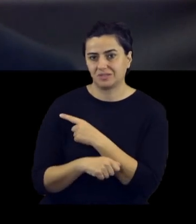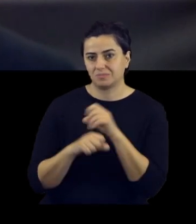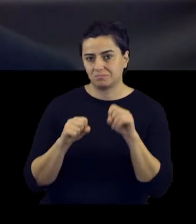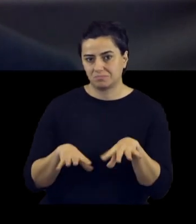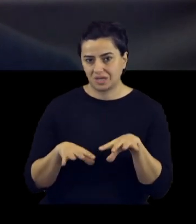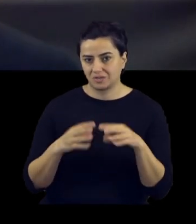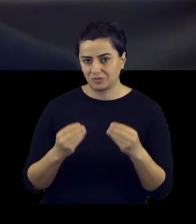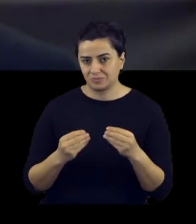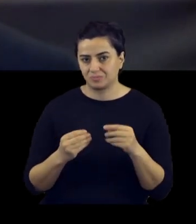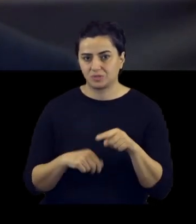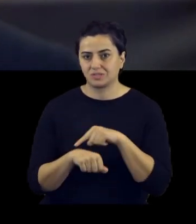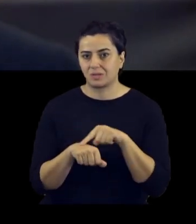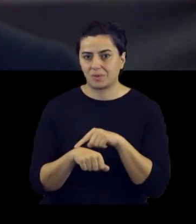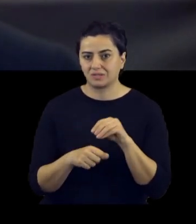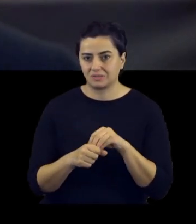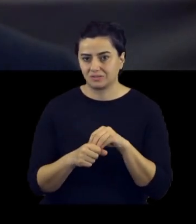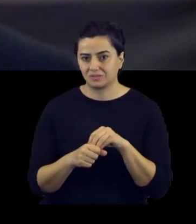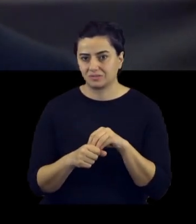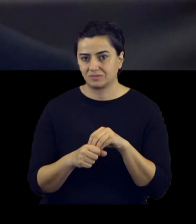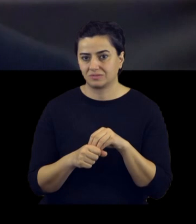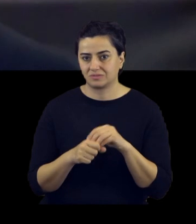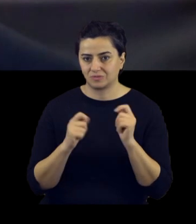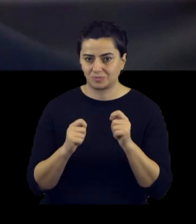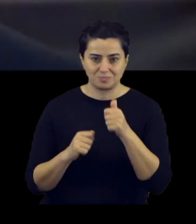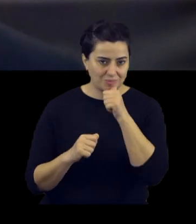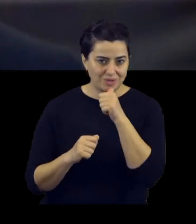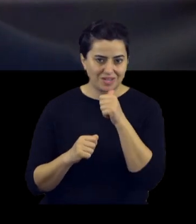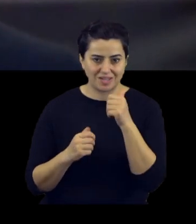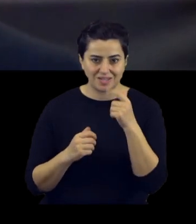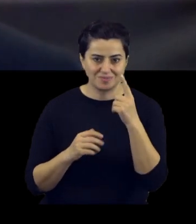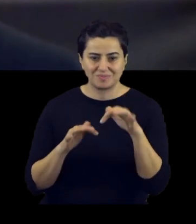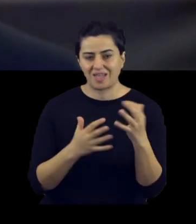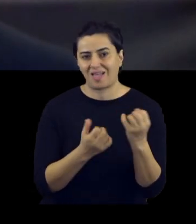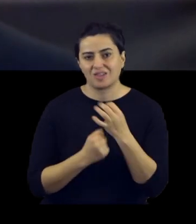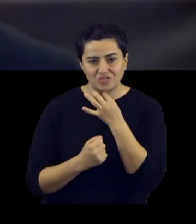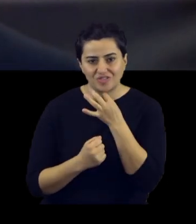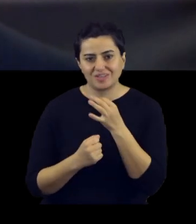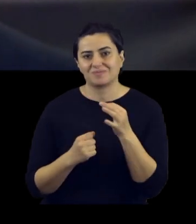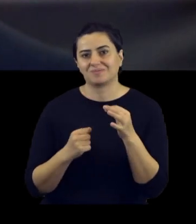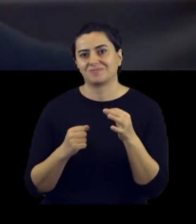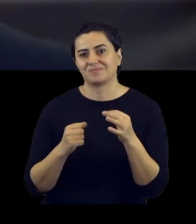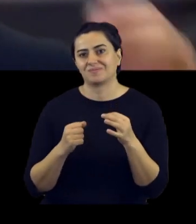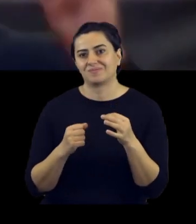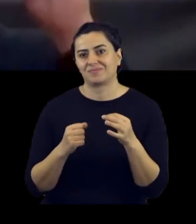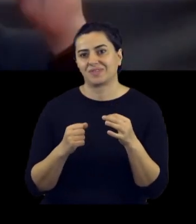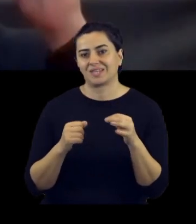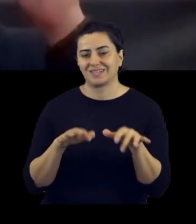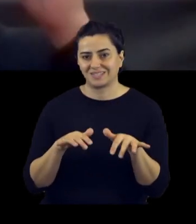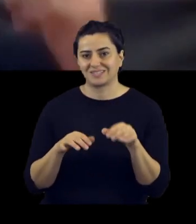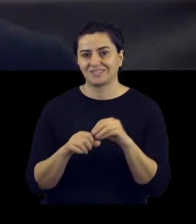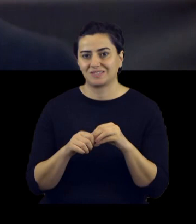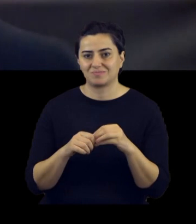bırakmak zorunda kaldım. Bu süreçte de zorla babamı ikna ederek eve bir bilgisayar aldırdım. O zaman tabii